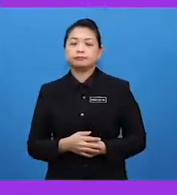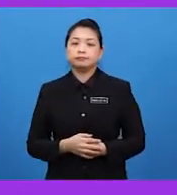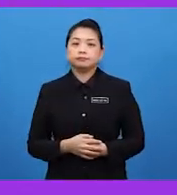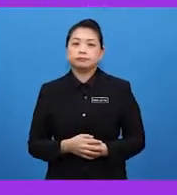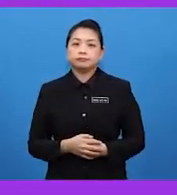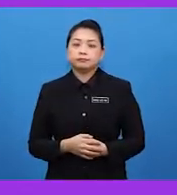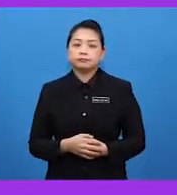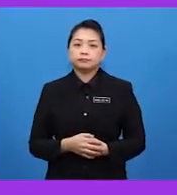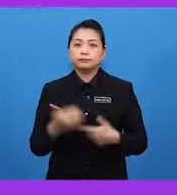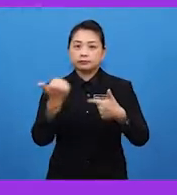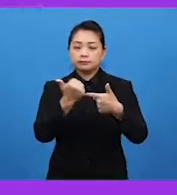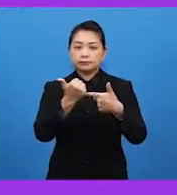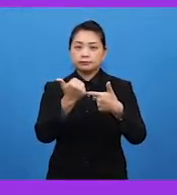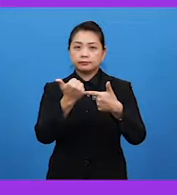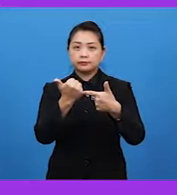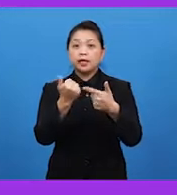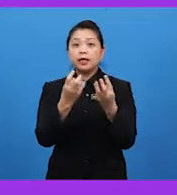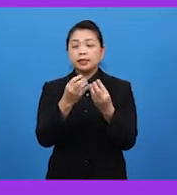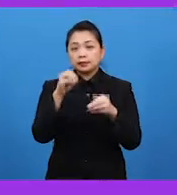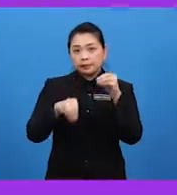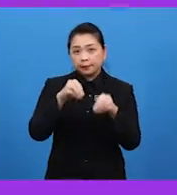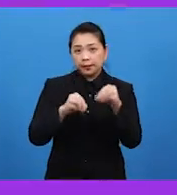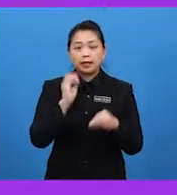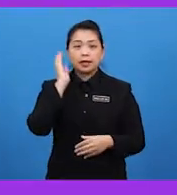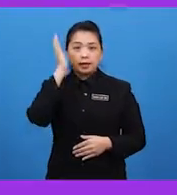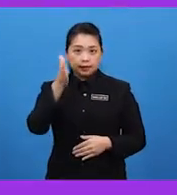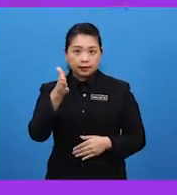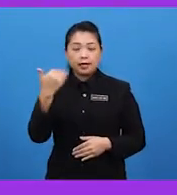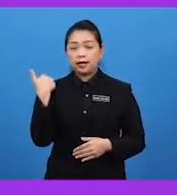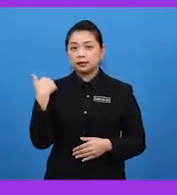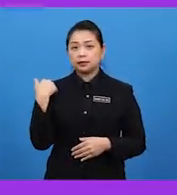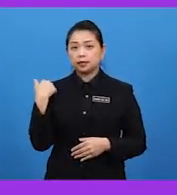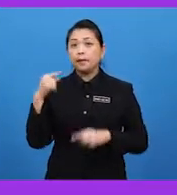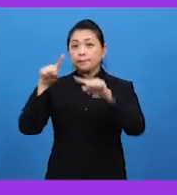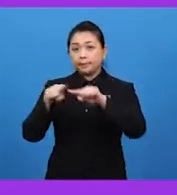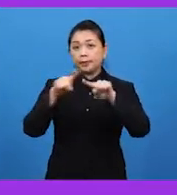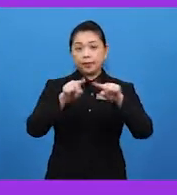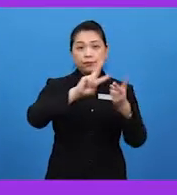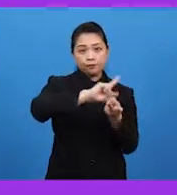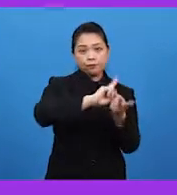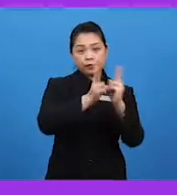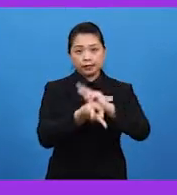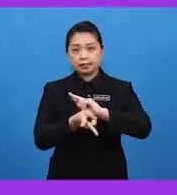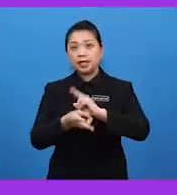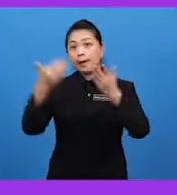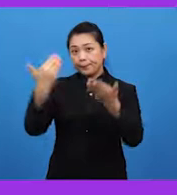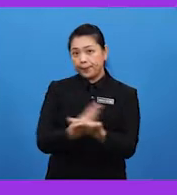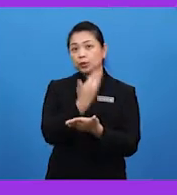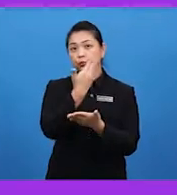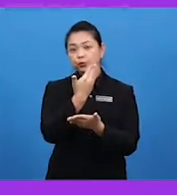Kedua, tanaman akan mempunyai pelbagai varasi atau variti yang baru.